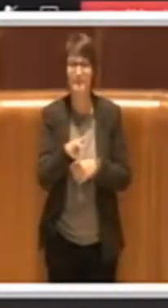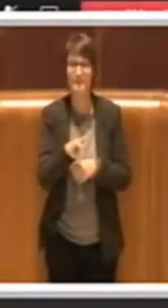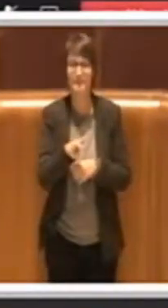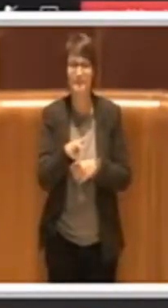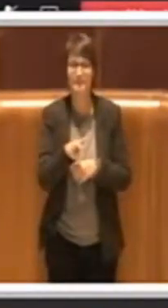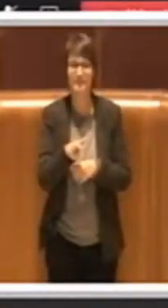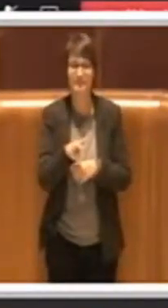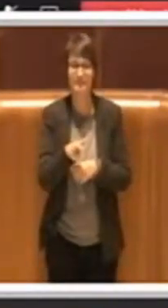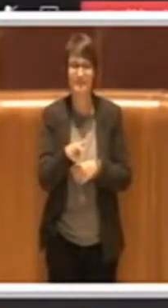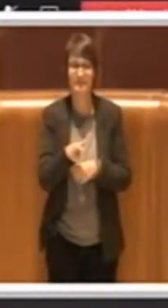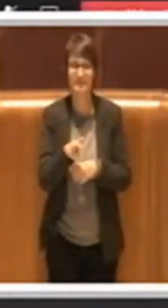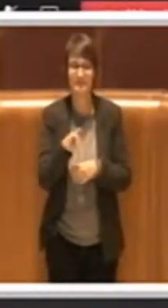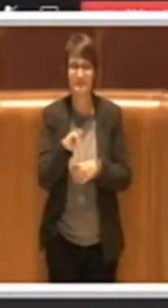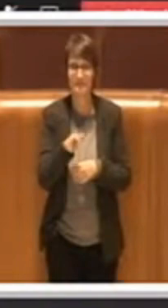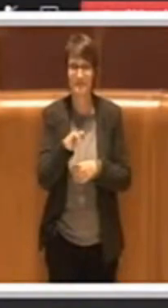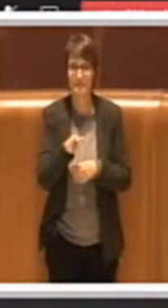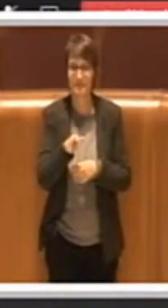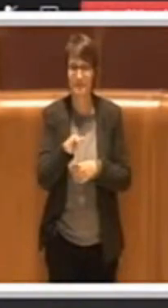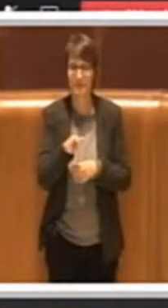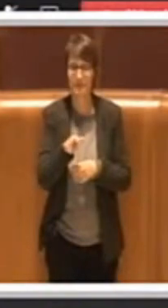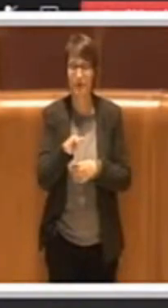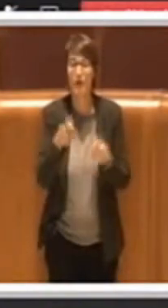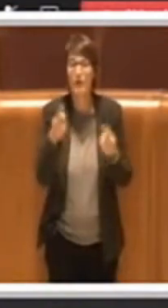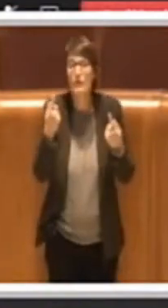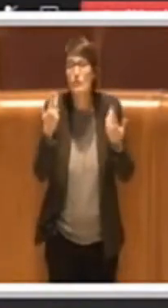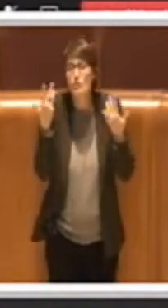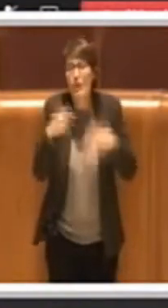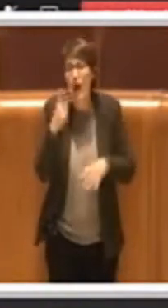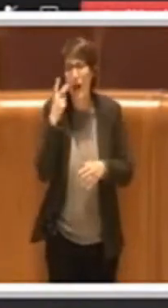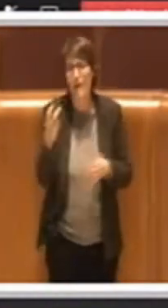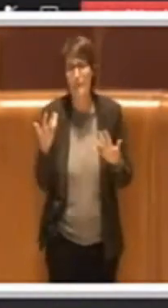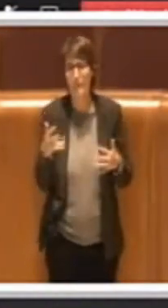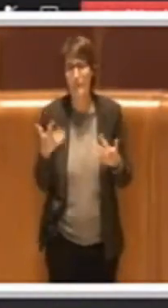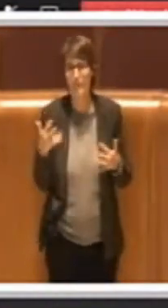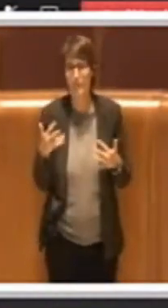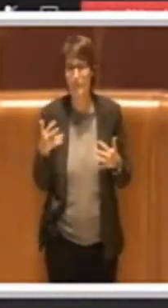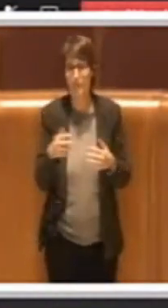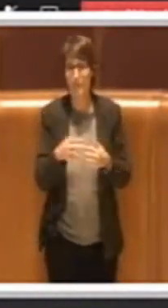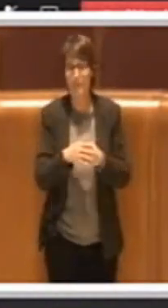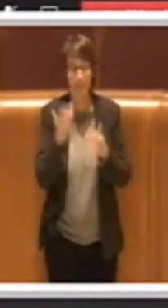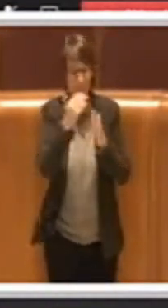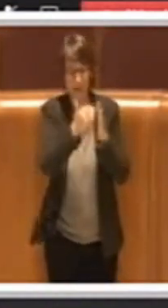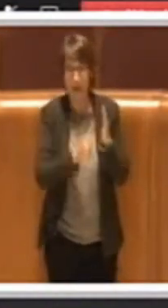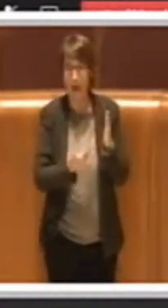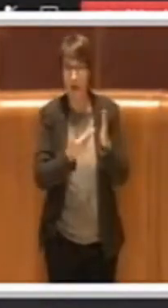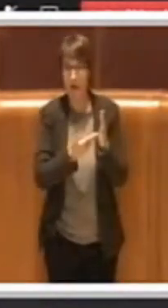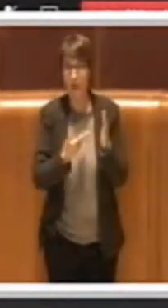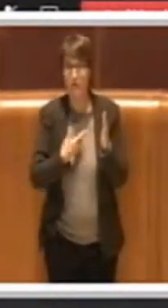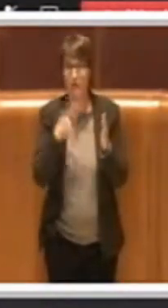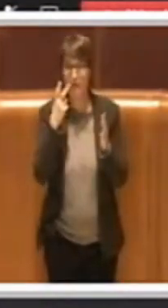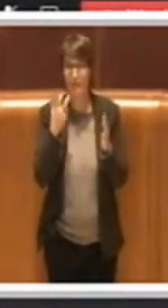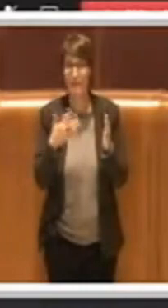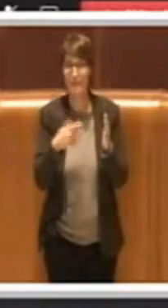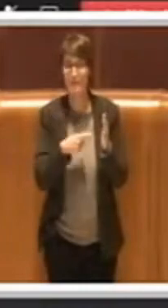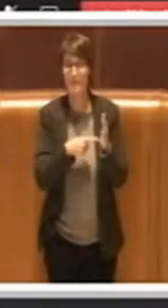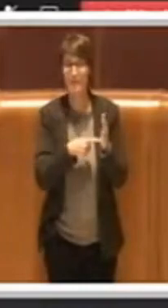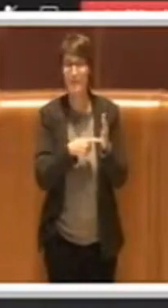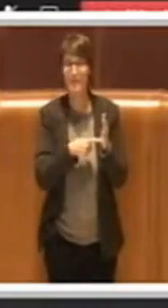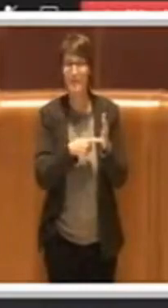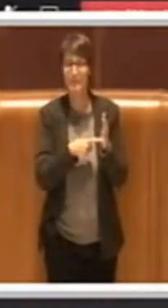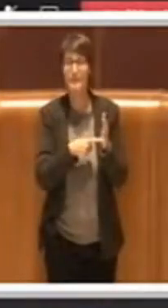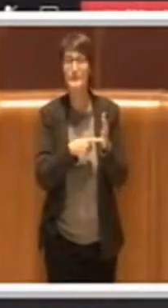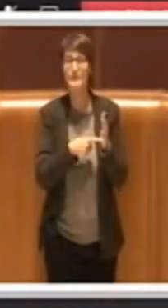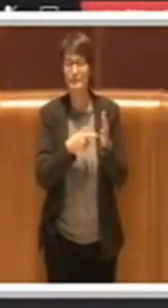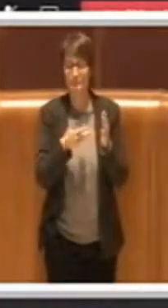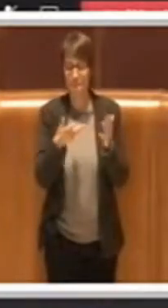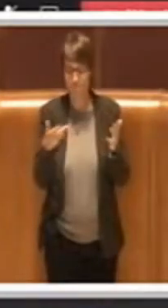incremento è previsto, è previsto dal piano e sono in corso nei modi e